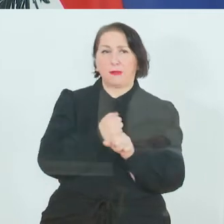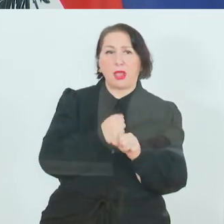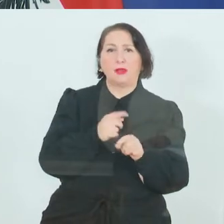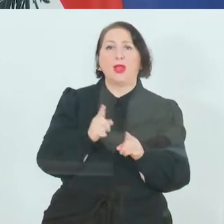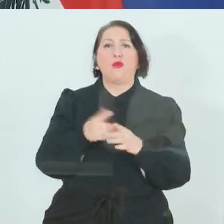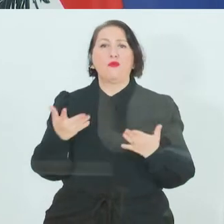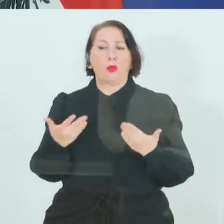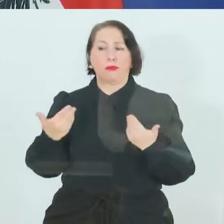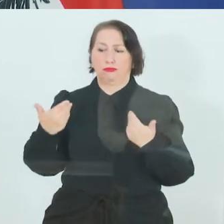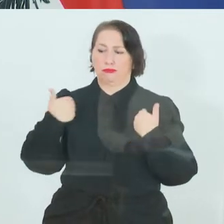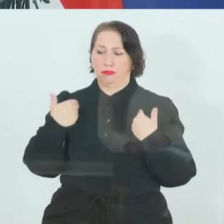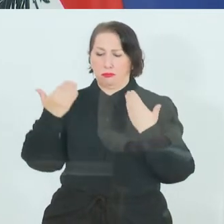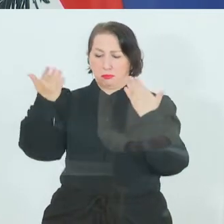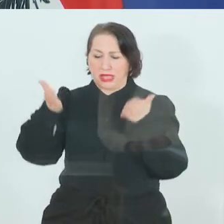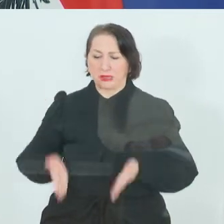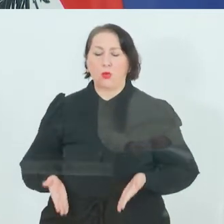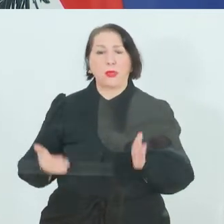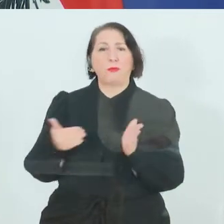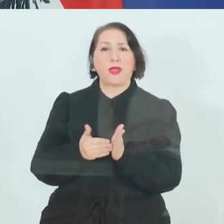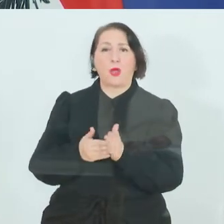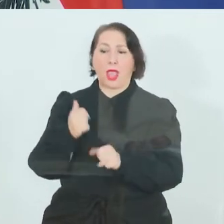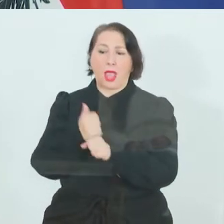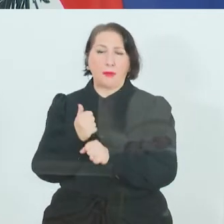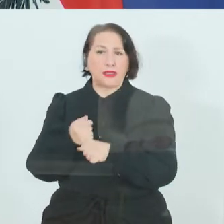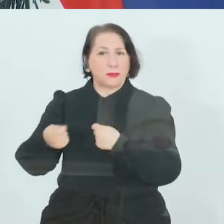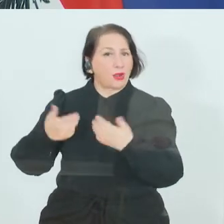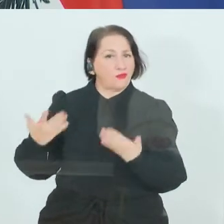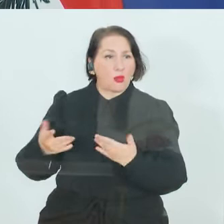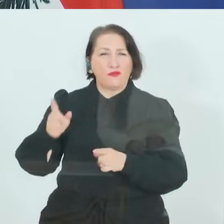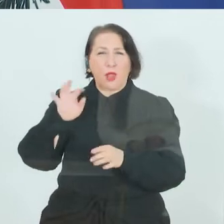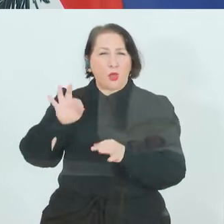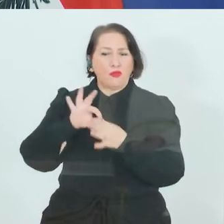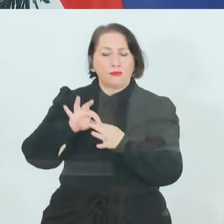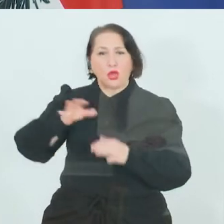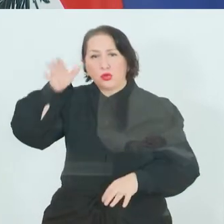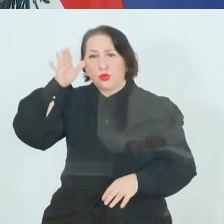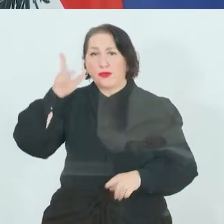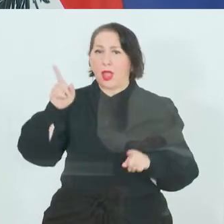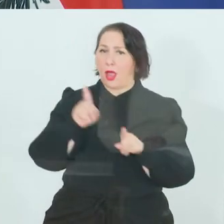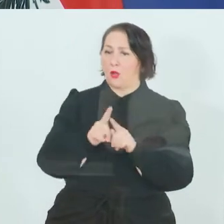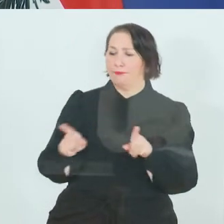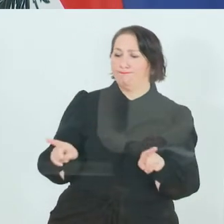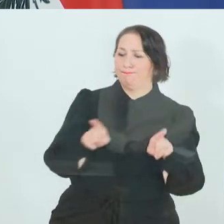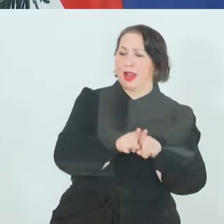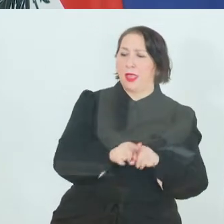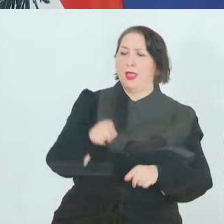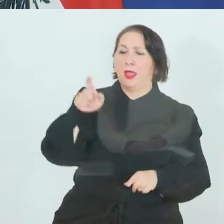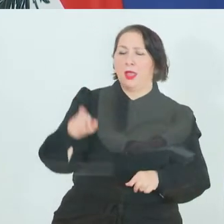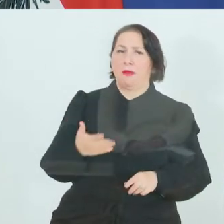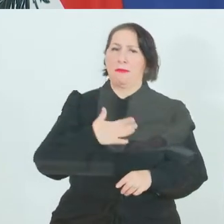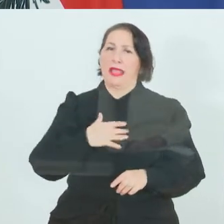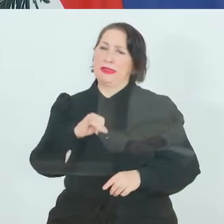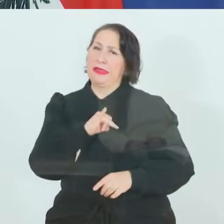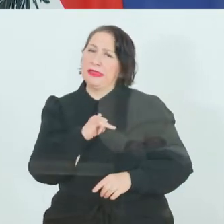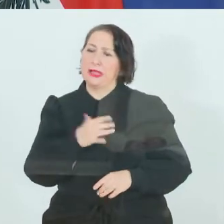Arbeitsmarkt, also auch in den Zukunftsbranchen und andererseits aber auch, wo sind meine Qualifikationen, wo interessiere ich mich, wo